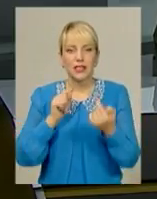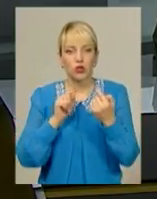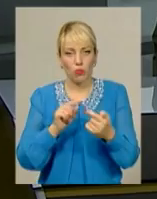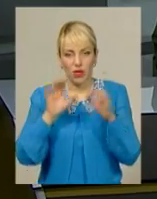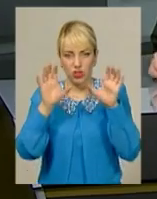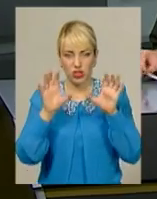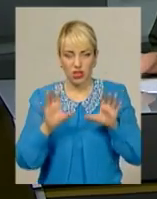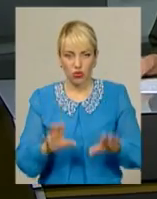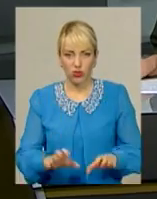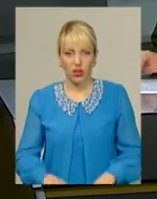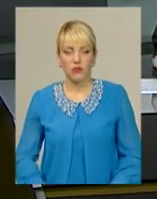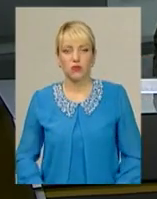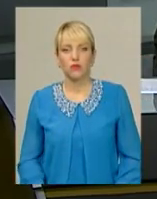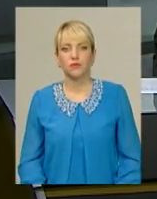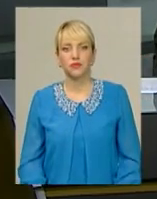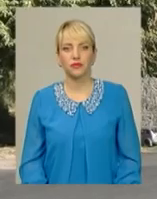далі у сюжеті.